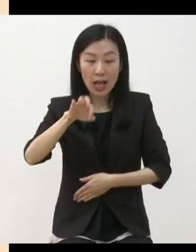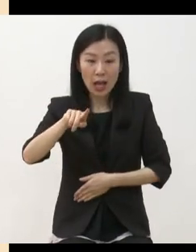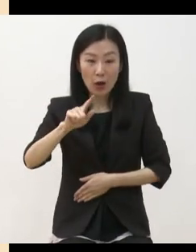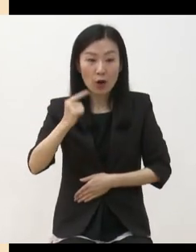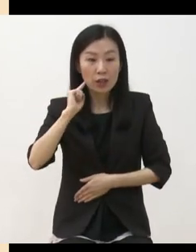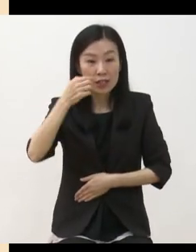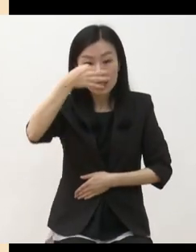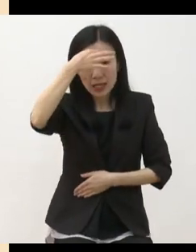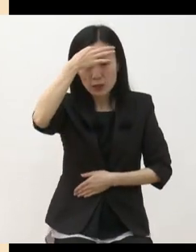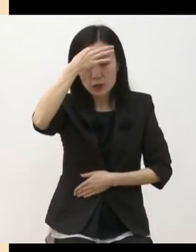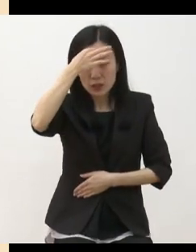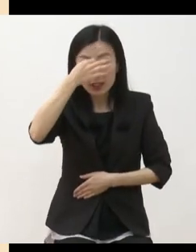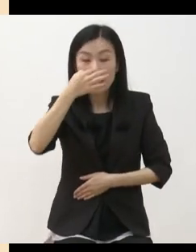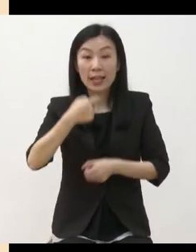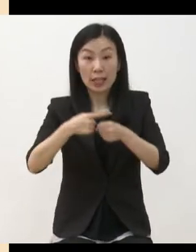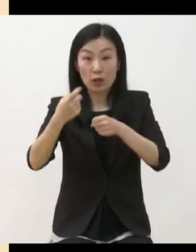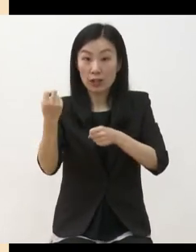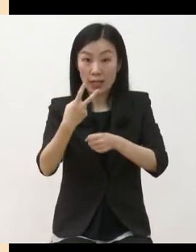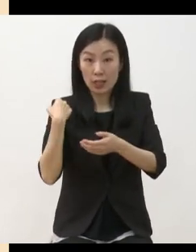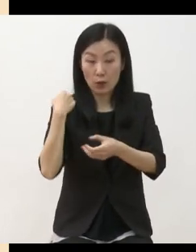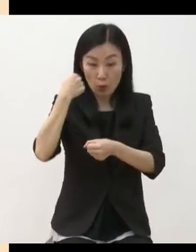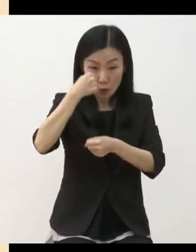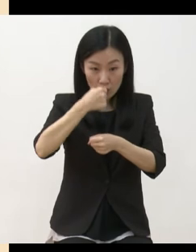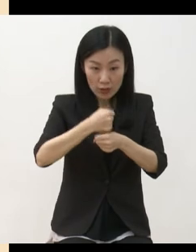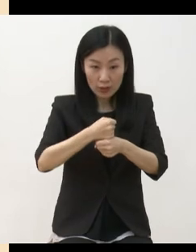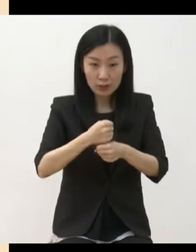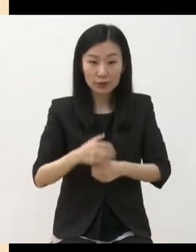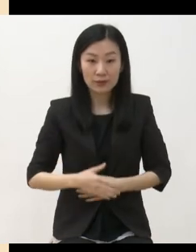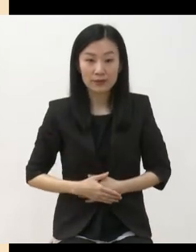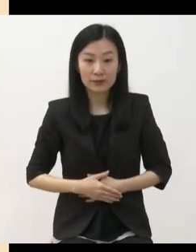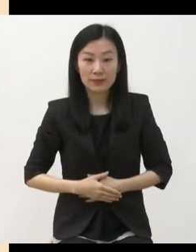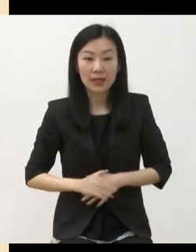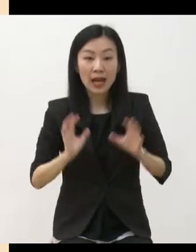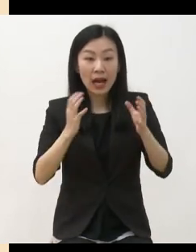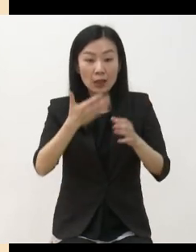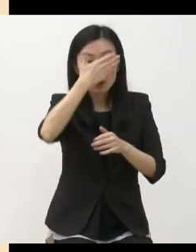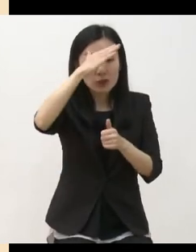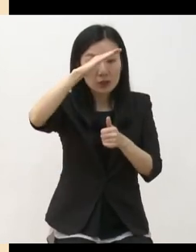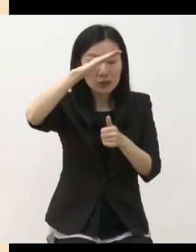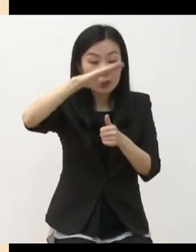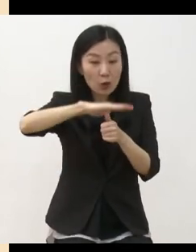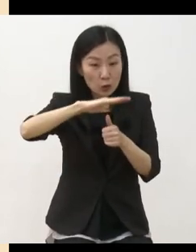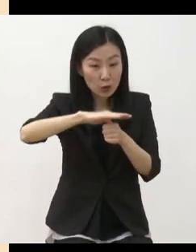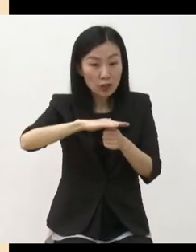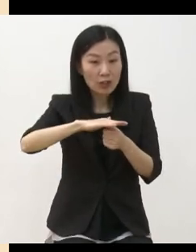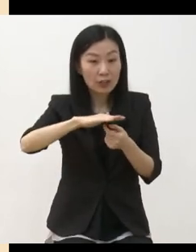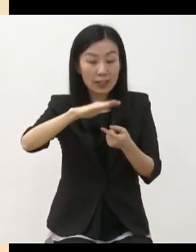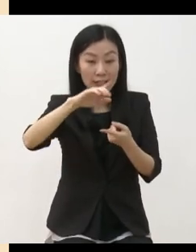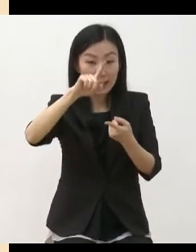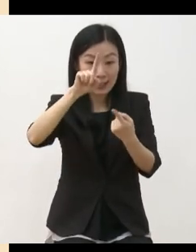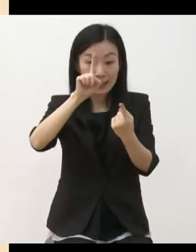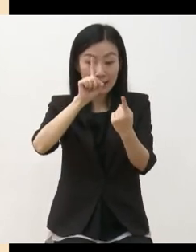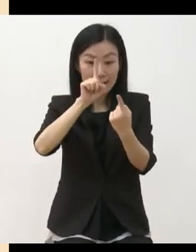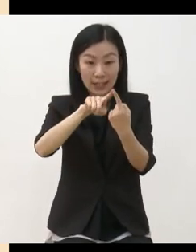복원됩니다 아동 청소년 대상 사업도 신규로 설치되어서